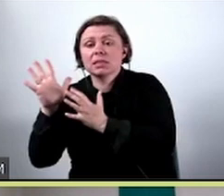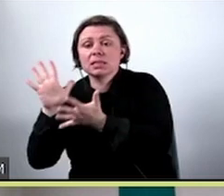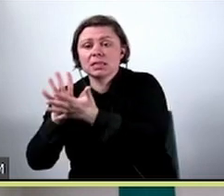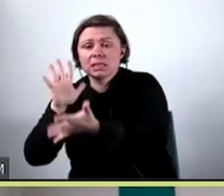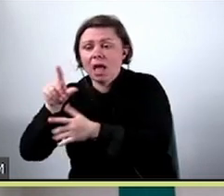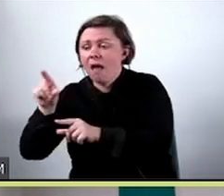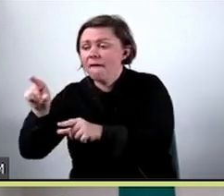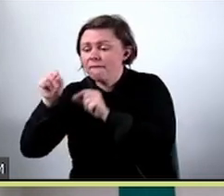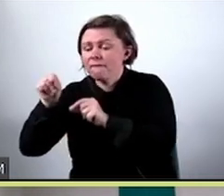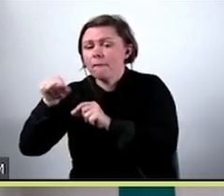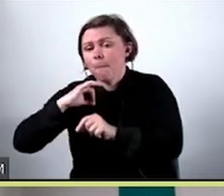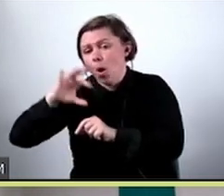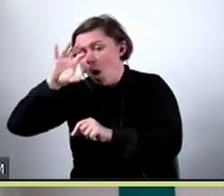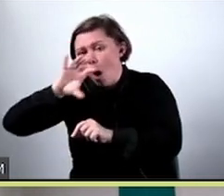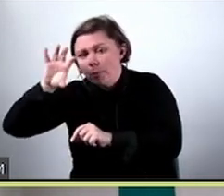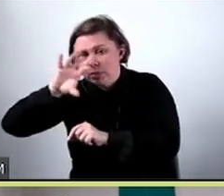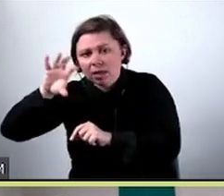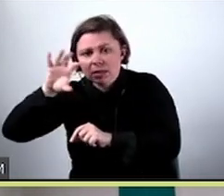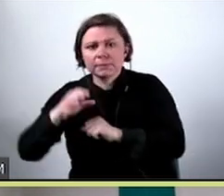danej obserwacji.